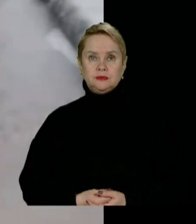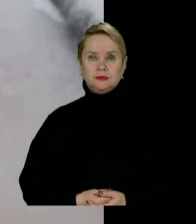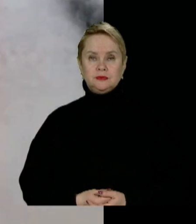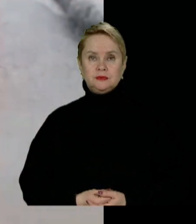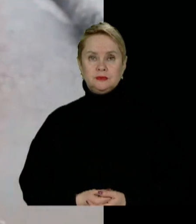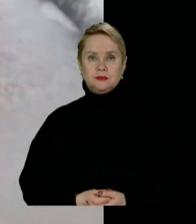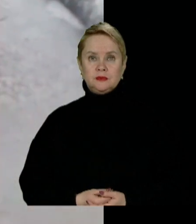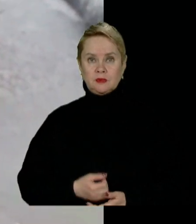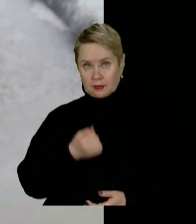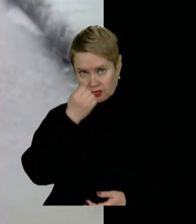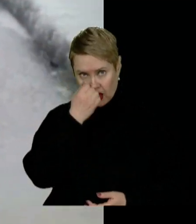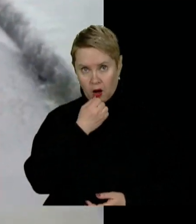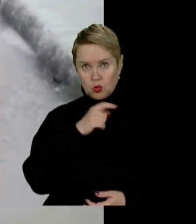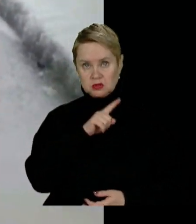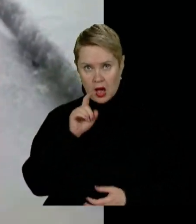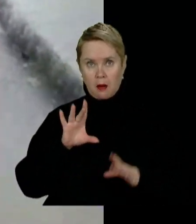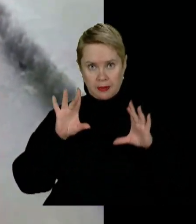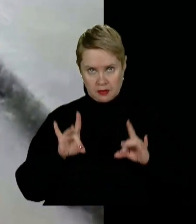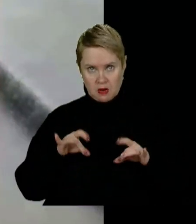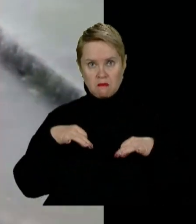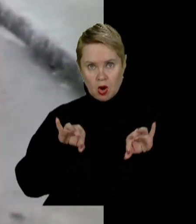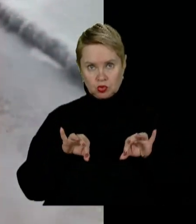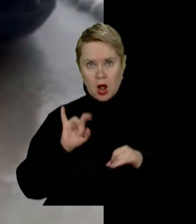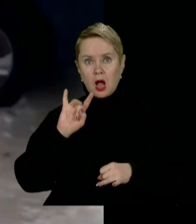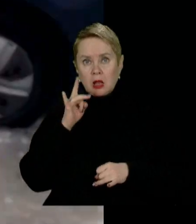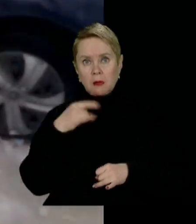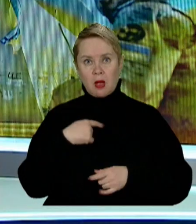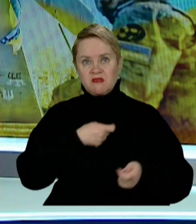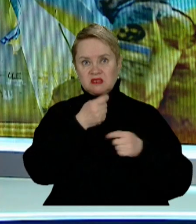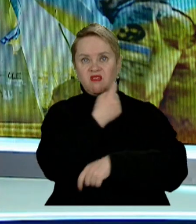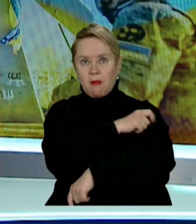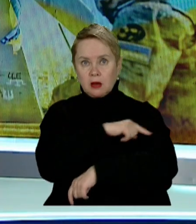За примерзлу машину, бо дитину треба ввести в лікарню.